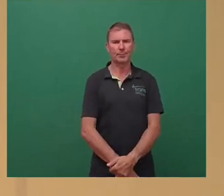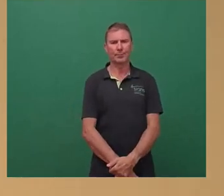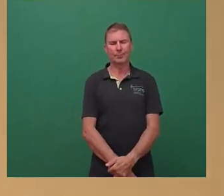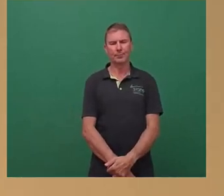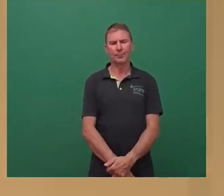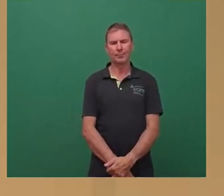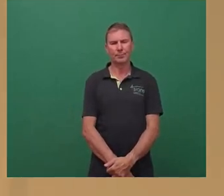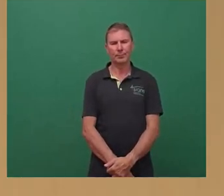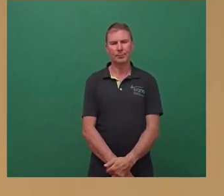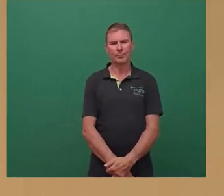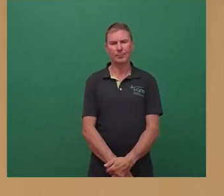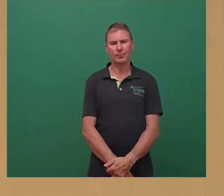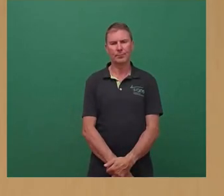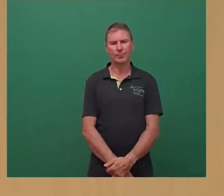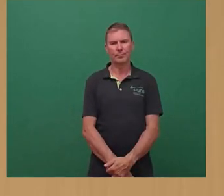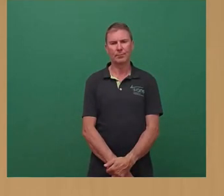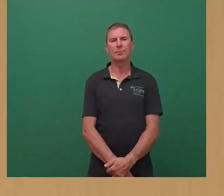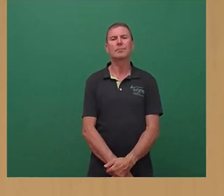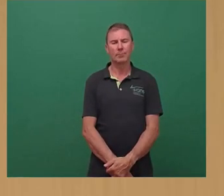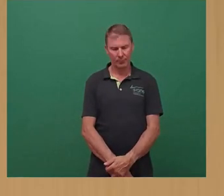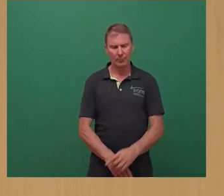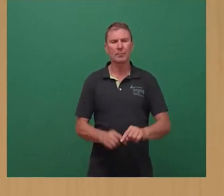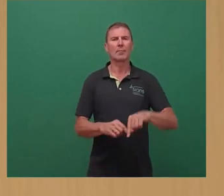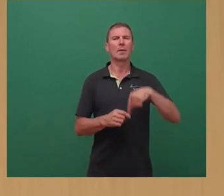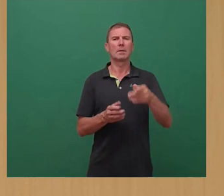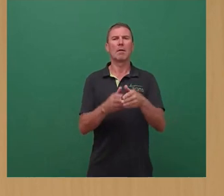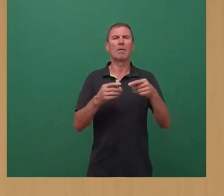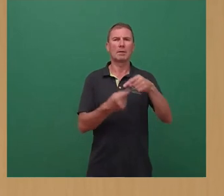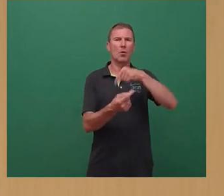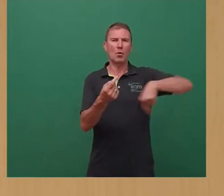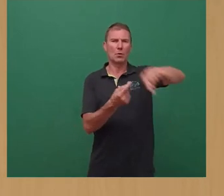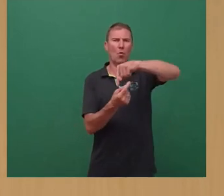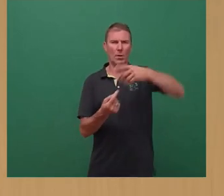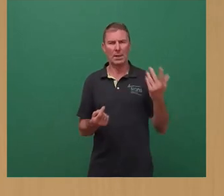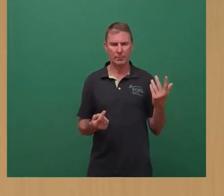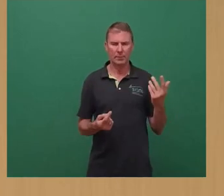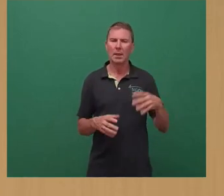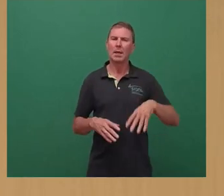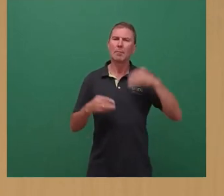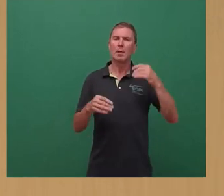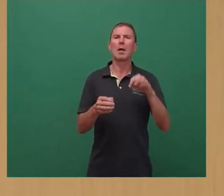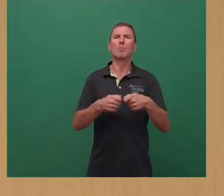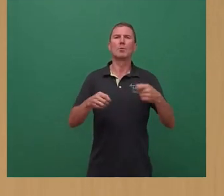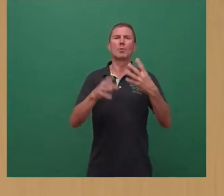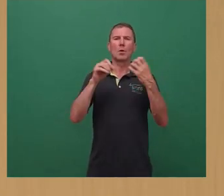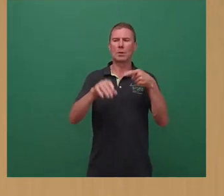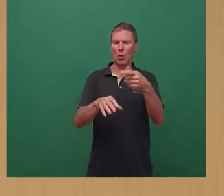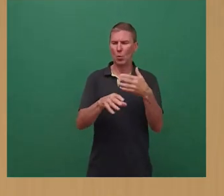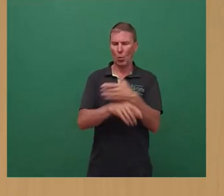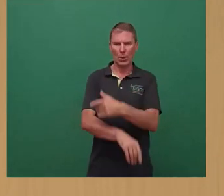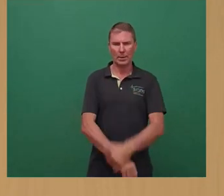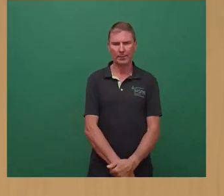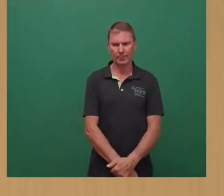Applaus So, damit steigen wir ein in die Fraktionsrunde. Es beginnt Bündnis 90. Grün. Frau Kraus, bitte schön.